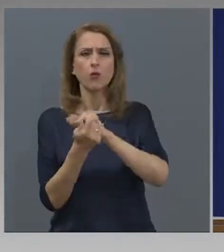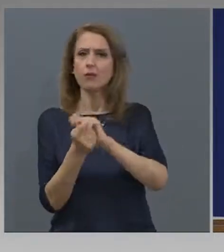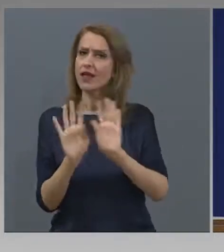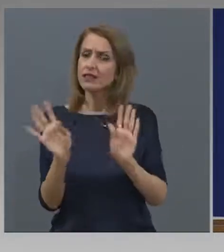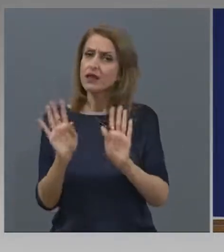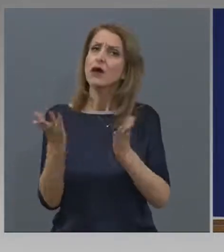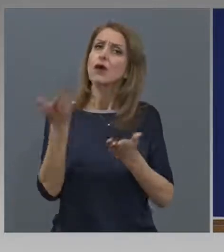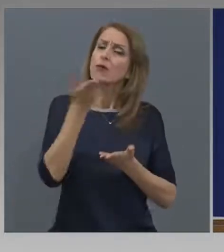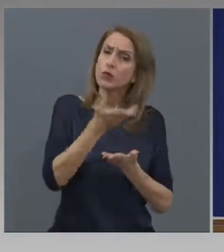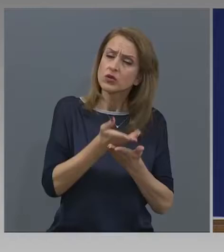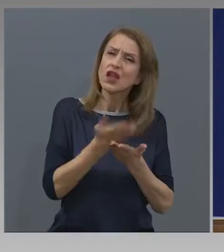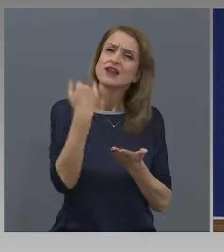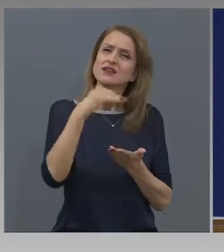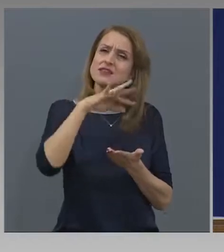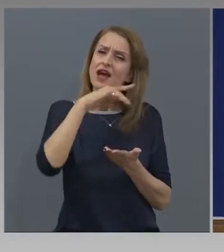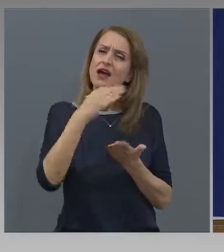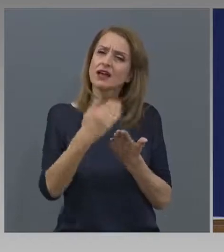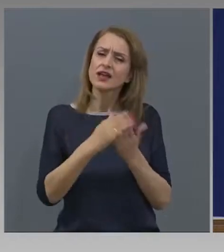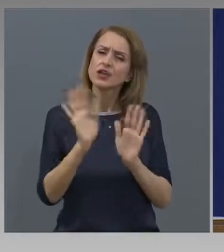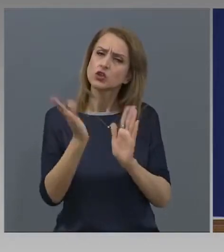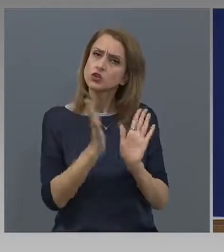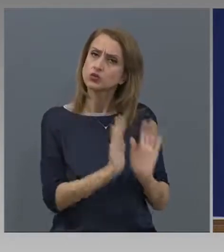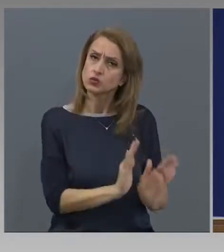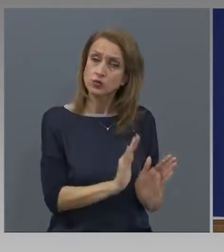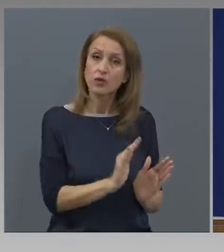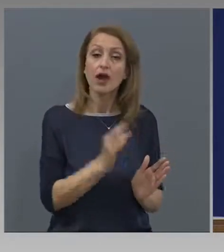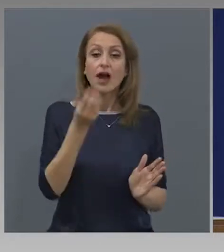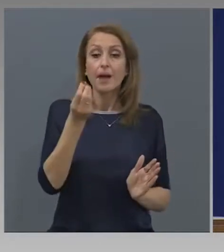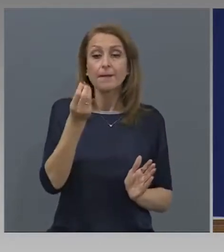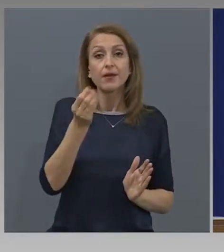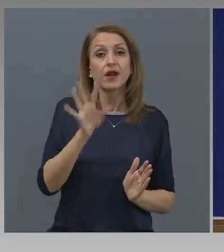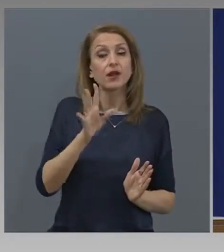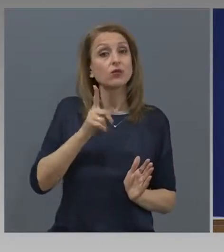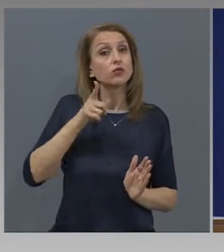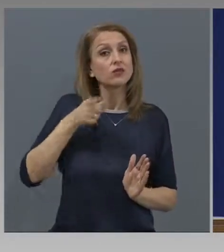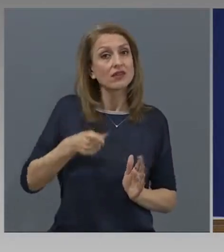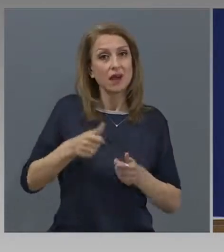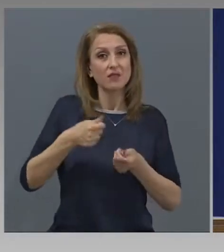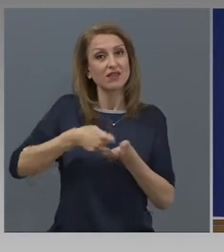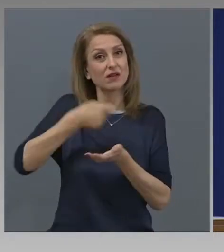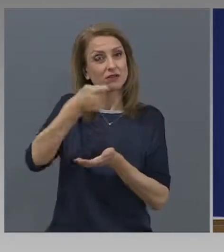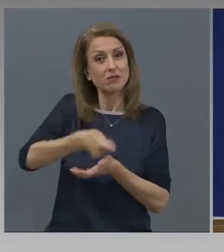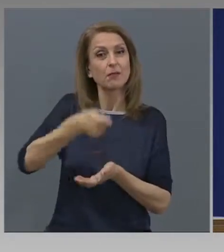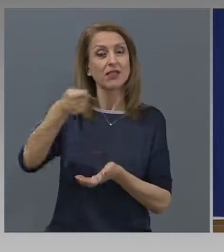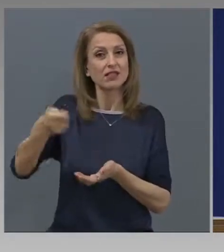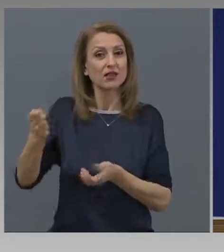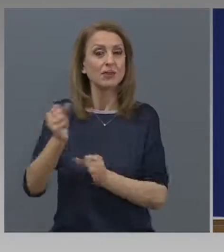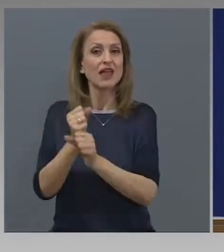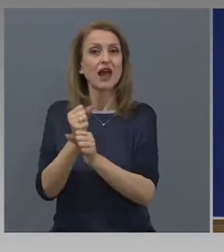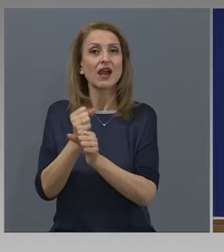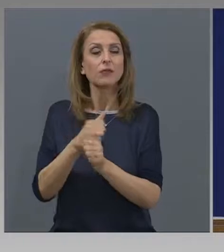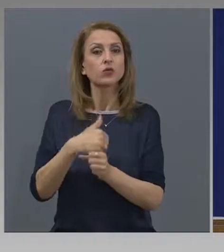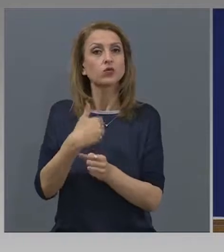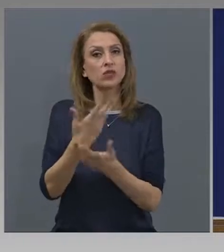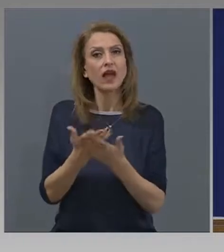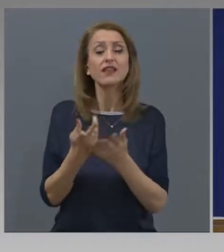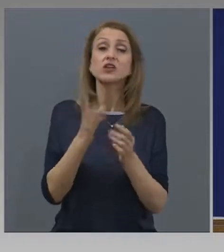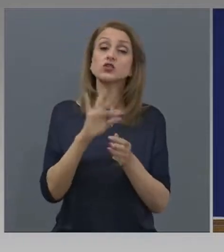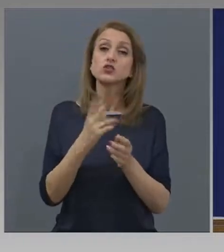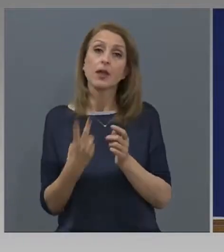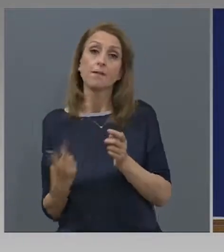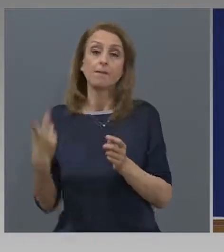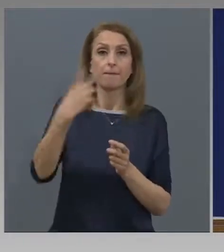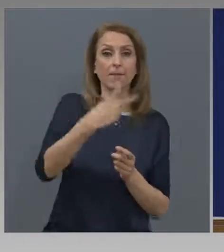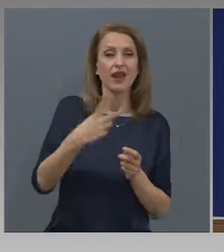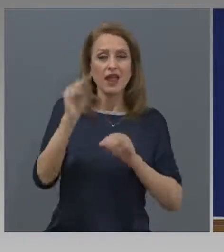подават заявления по стария ред. Парите, които трябва да бъдат съответно изплатени на работодателите, ще бъдат преизчислени.